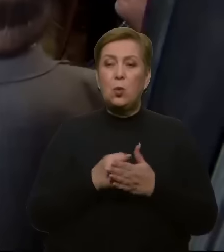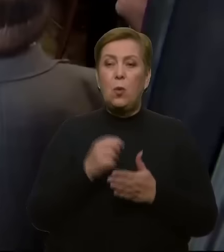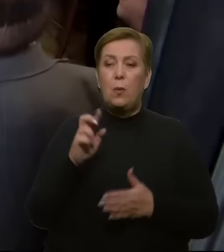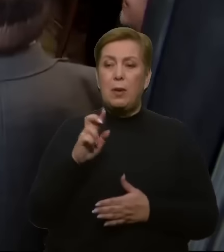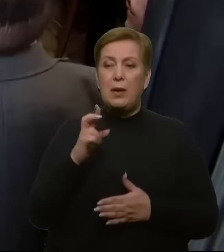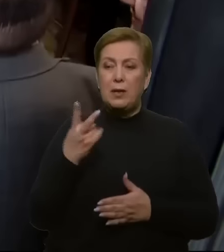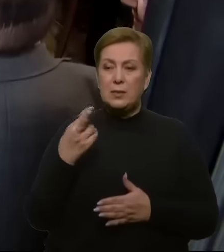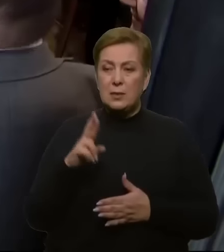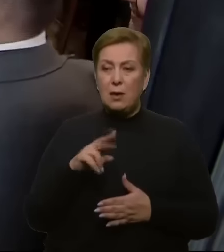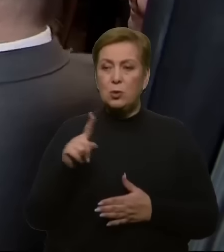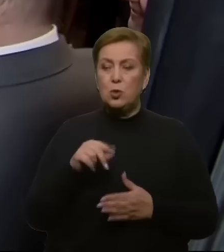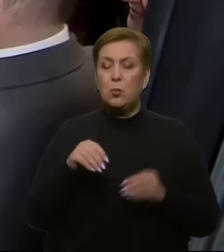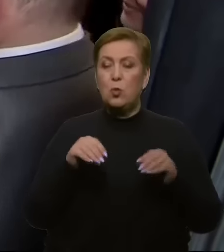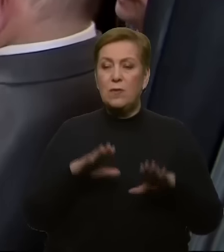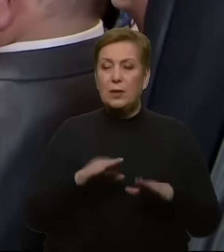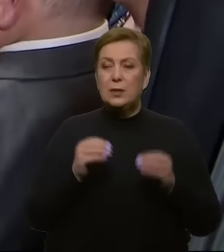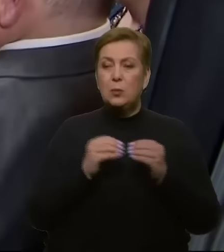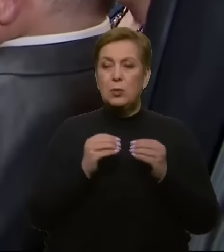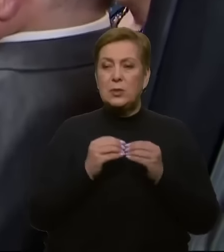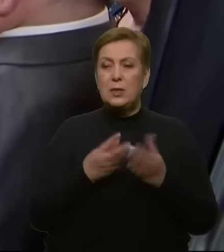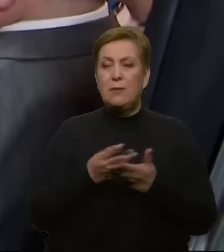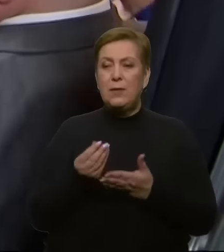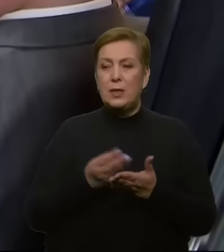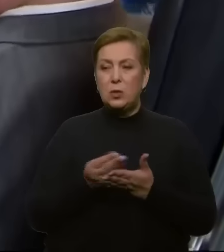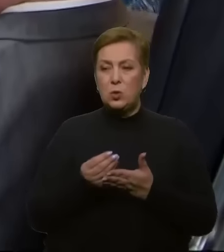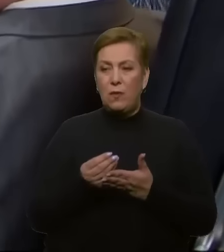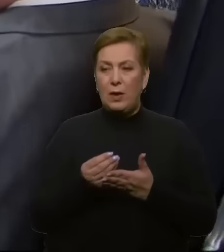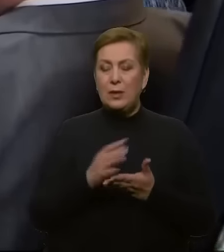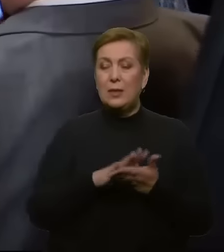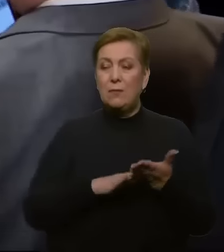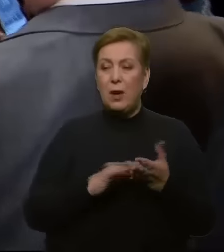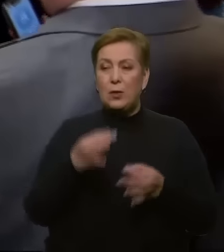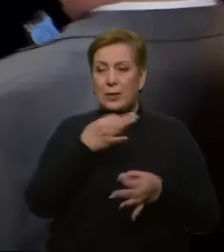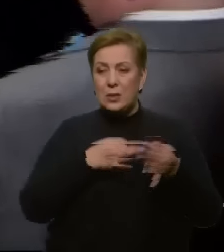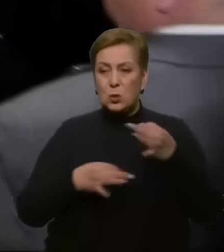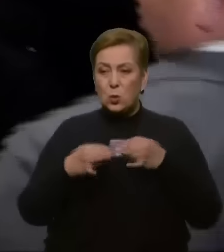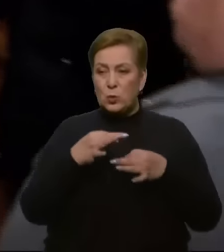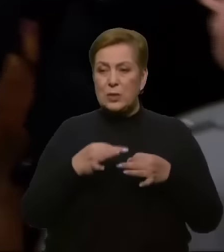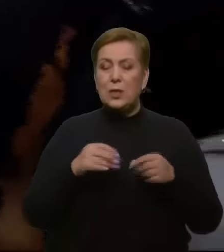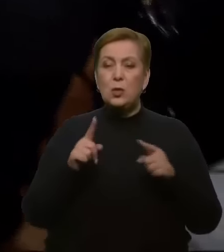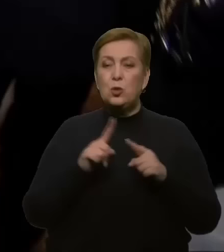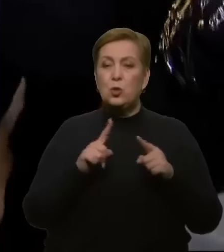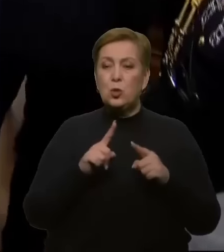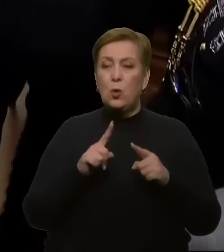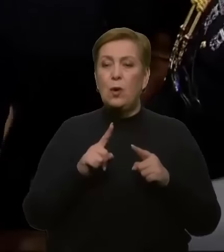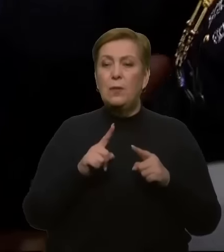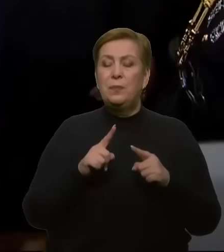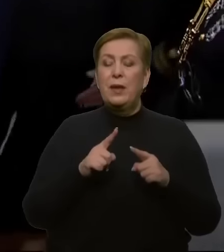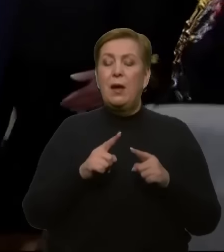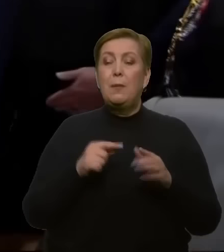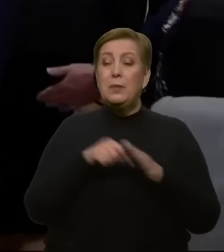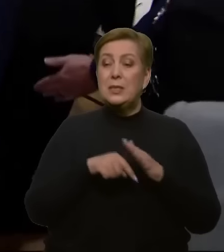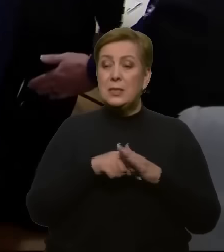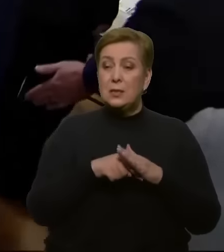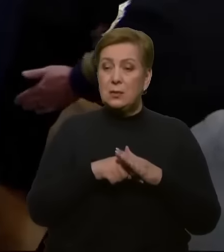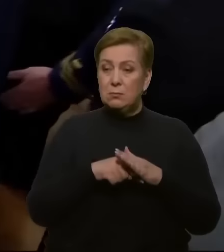похвалити постійне фінансування. Водночас у конгресі тривають дискусії щодо запиту Байдена, який містить, зокрема, виділення допомоги